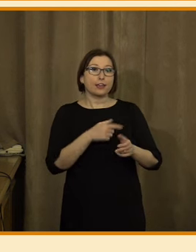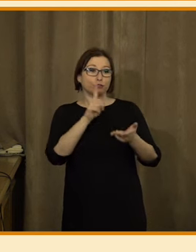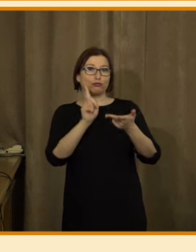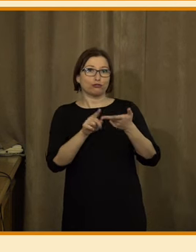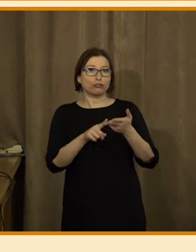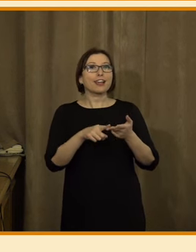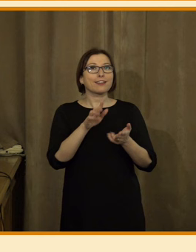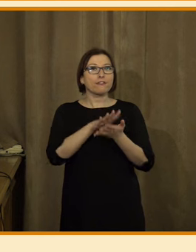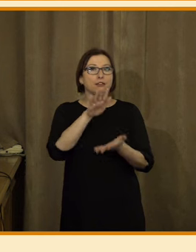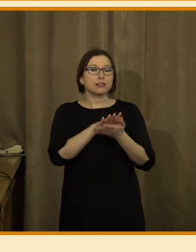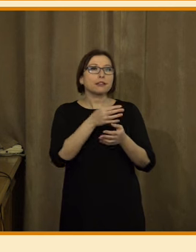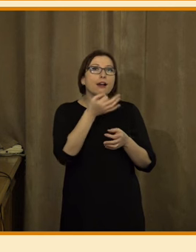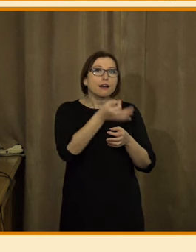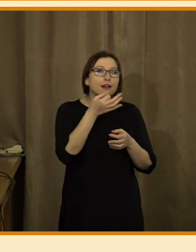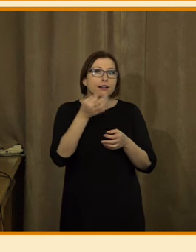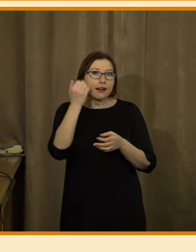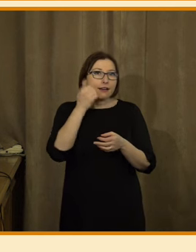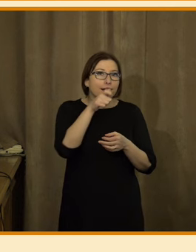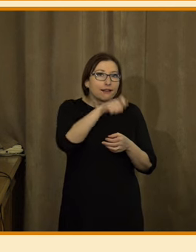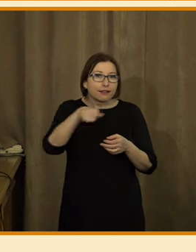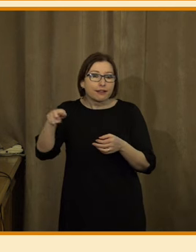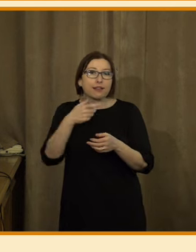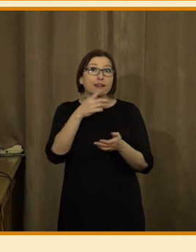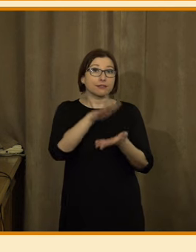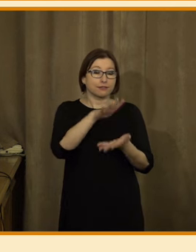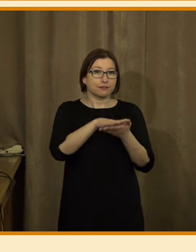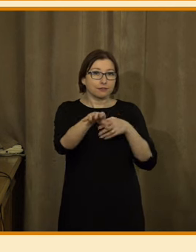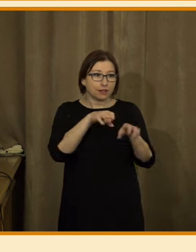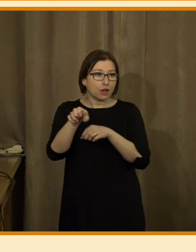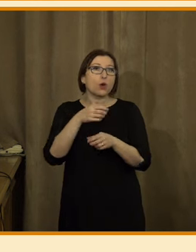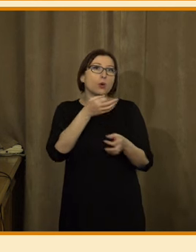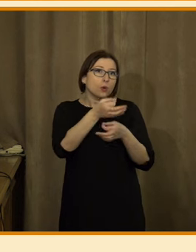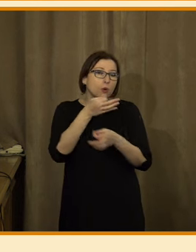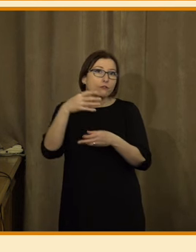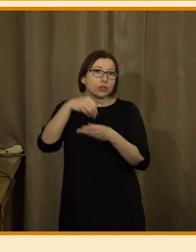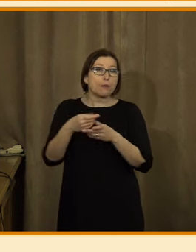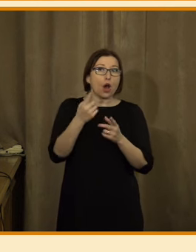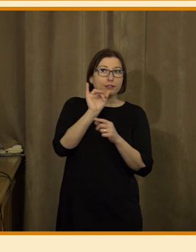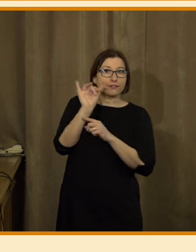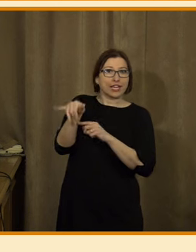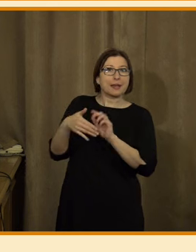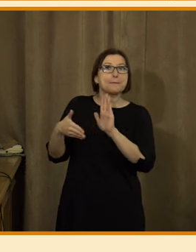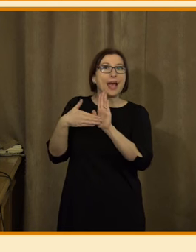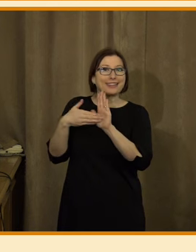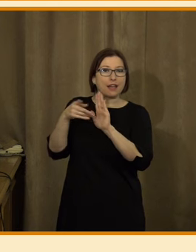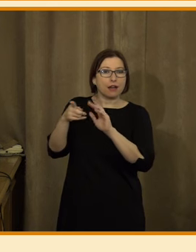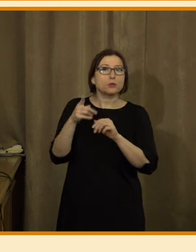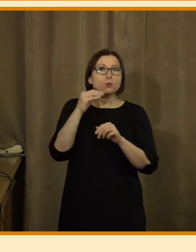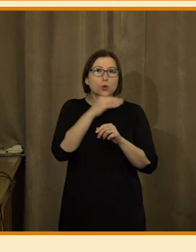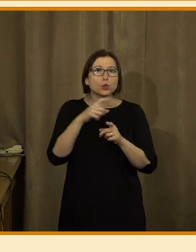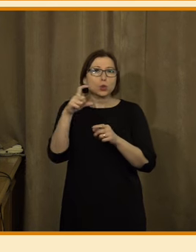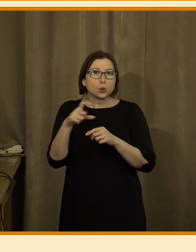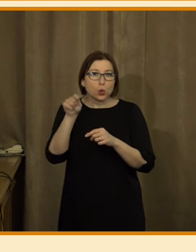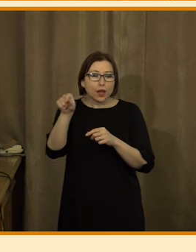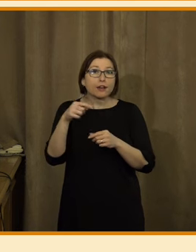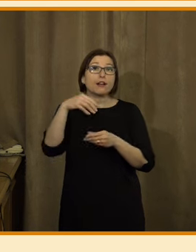kvantitativní výzkum v populaci, kdy data sbírala společnost Median a díky Ivanu Cukerovi a lidem